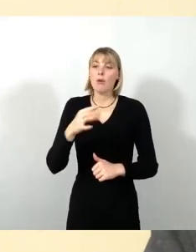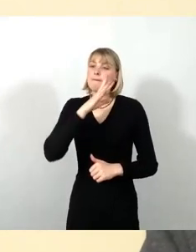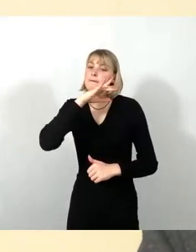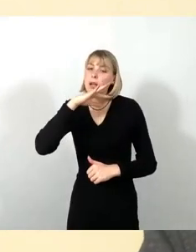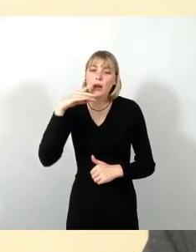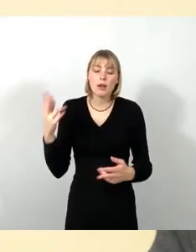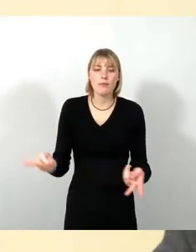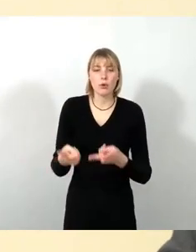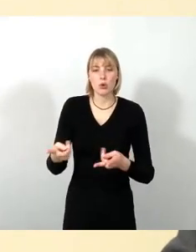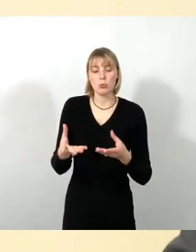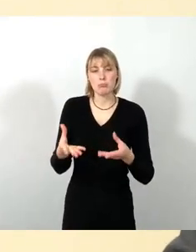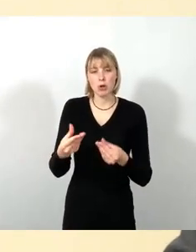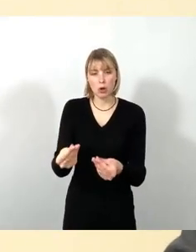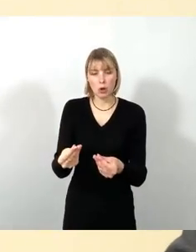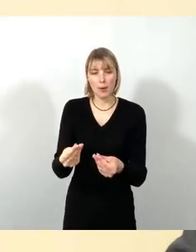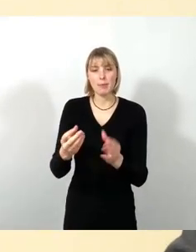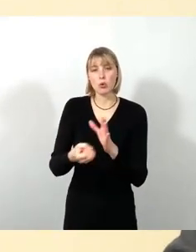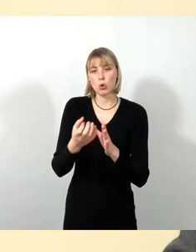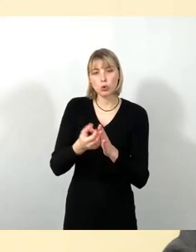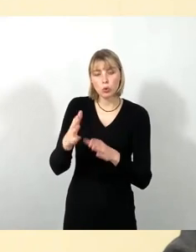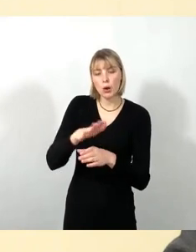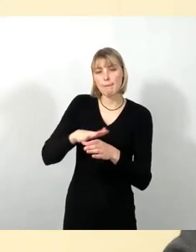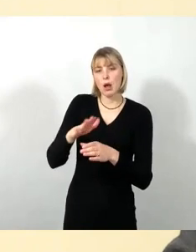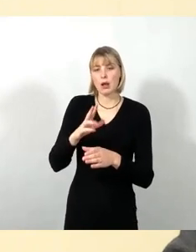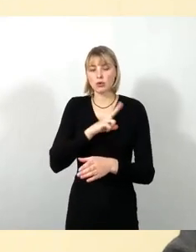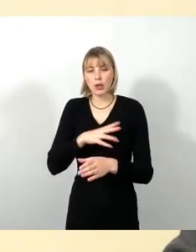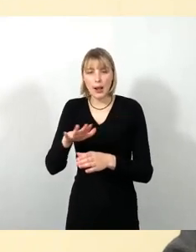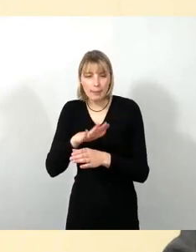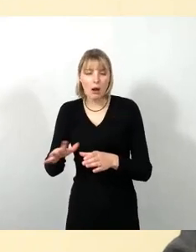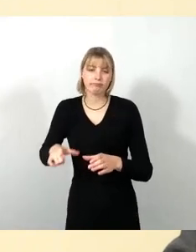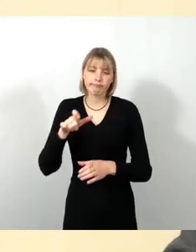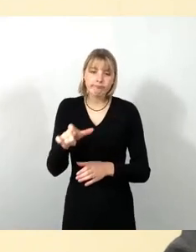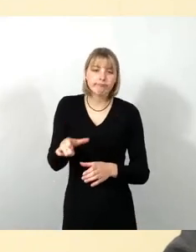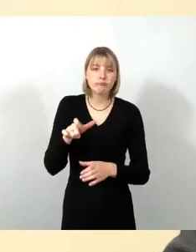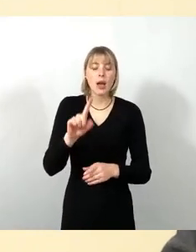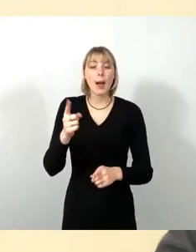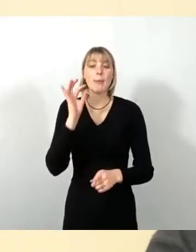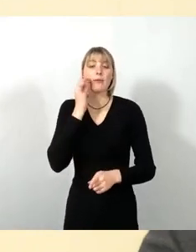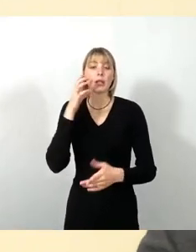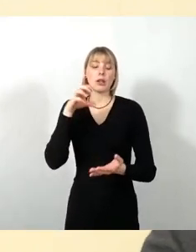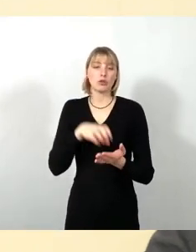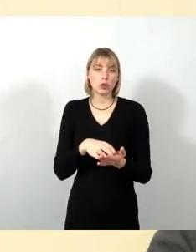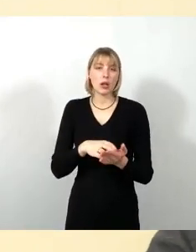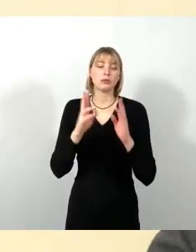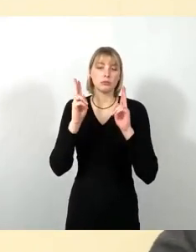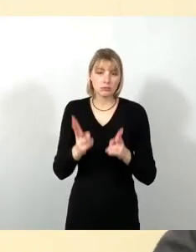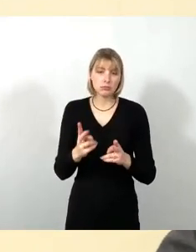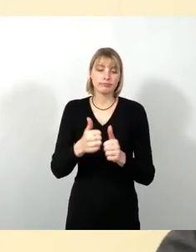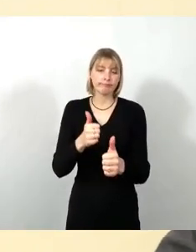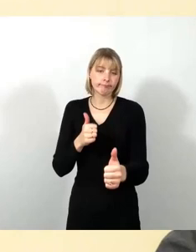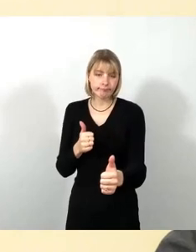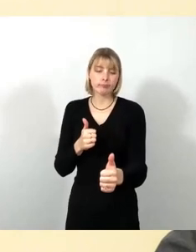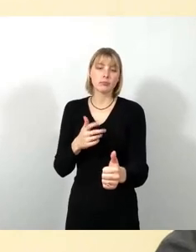Landeshauptstadt im Kulturbereich und im Sozialbereich, aber wir sprechen in der Friedrichstadt von einem deutlich nachverdichteten Stadtteil mit einer wachsenden